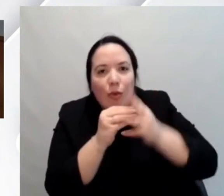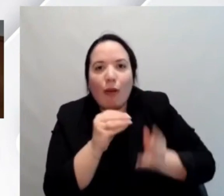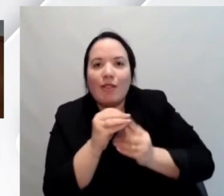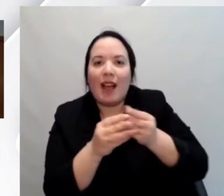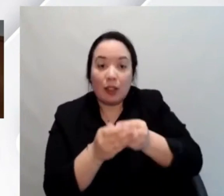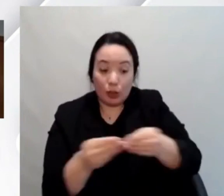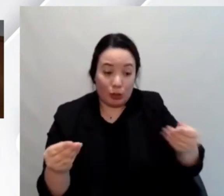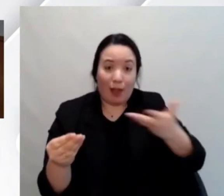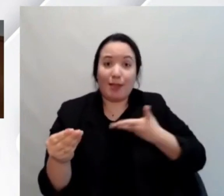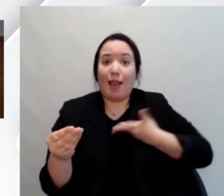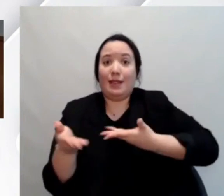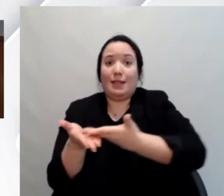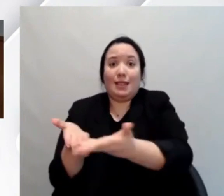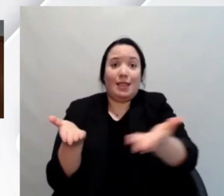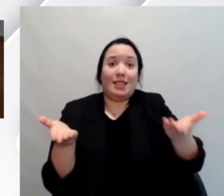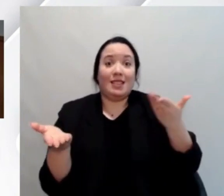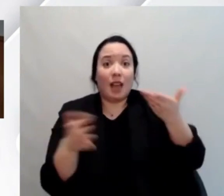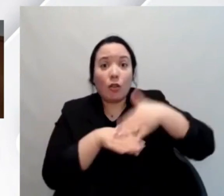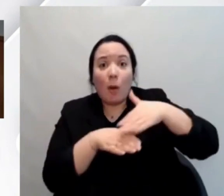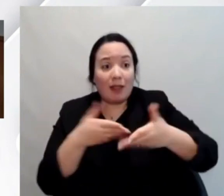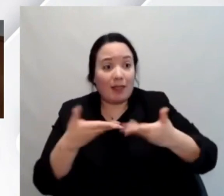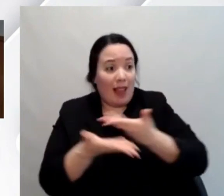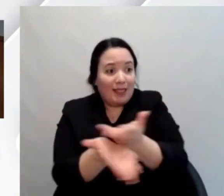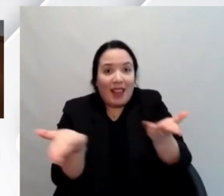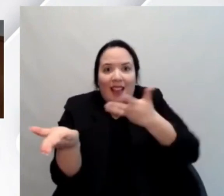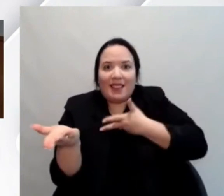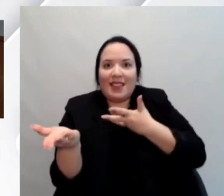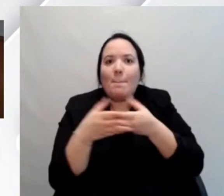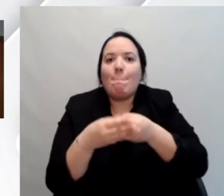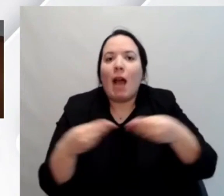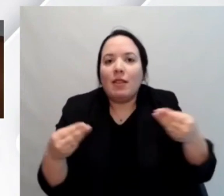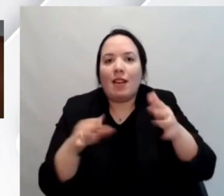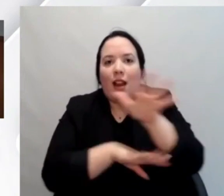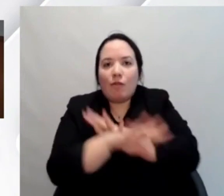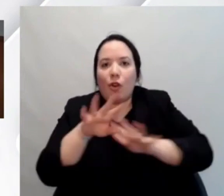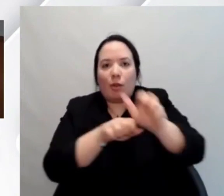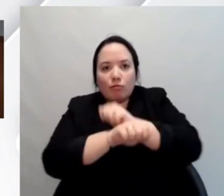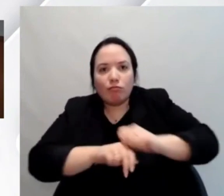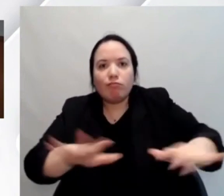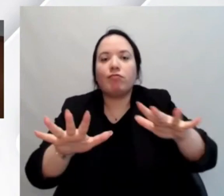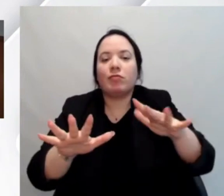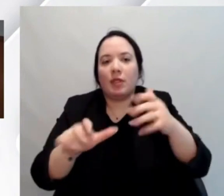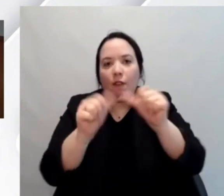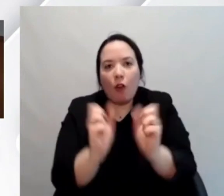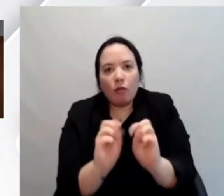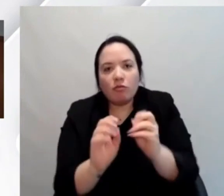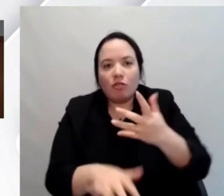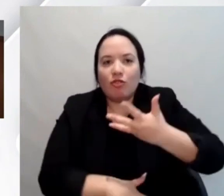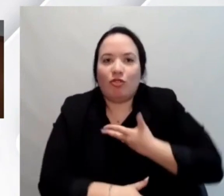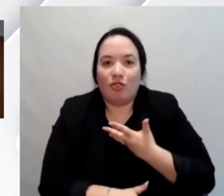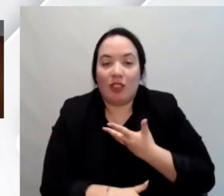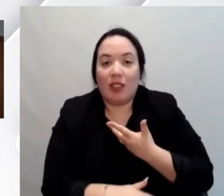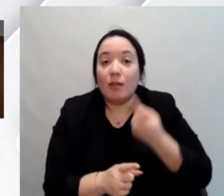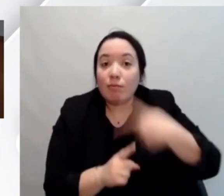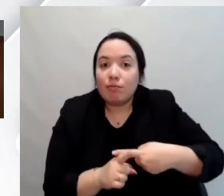strumenti esistono le competenze esistono il materiale divulgativo informativo esiste quindi è necessario